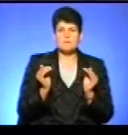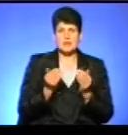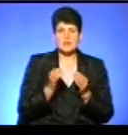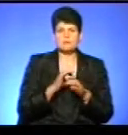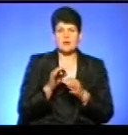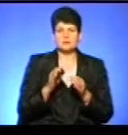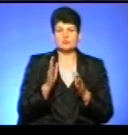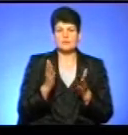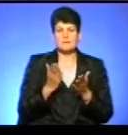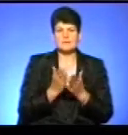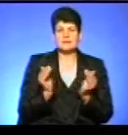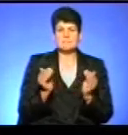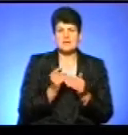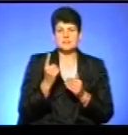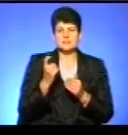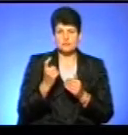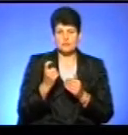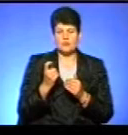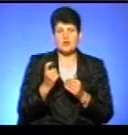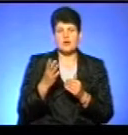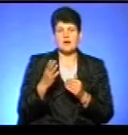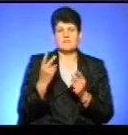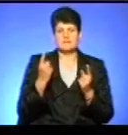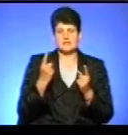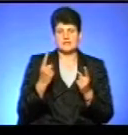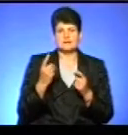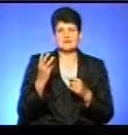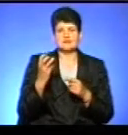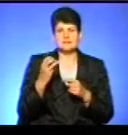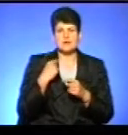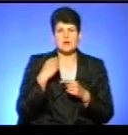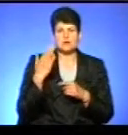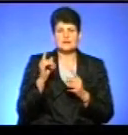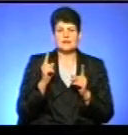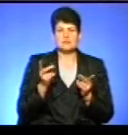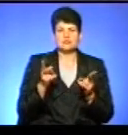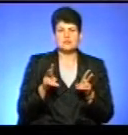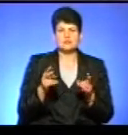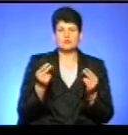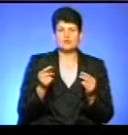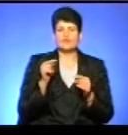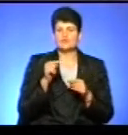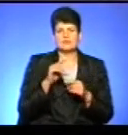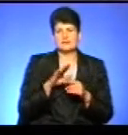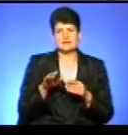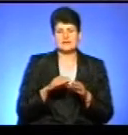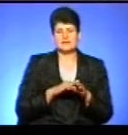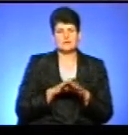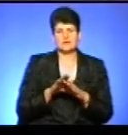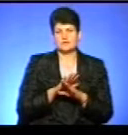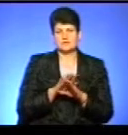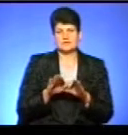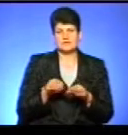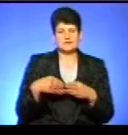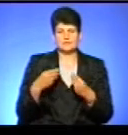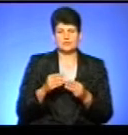проєкт набере менше 100 голосів, а великий набере менше 300 голосів, навіть якщо залишаться кошти, вони не підуть на реалізацію.